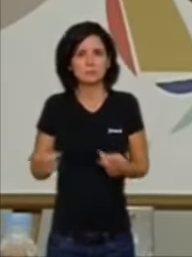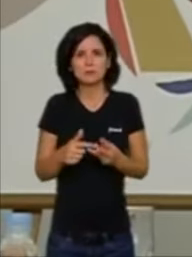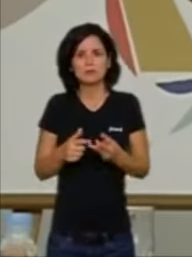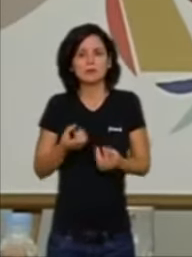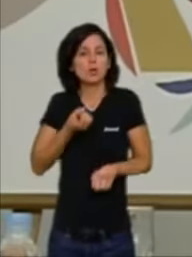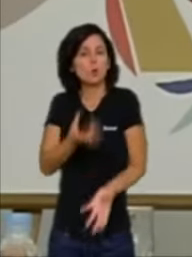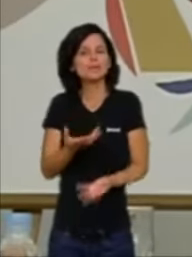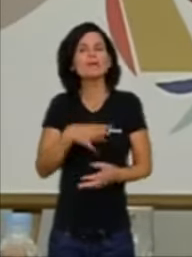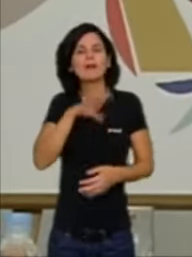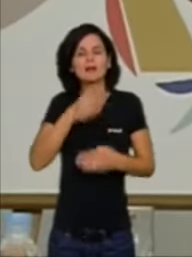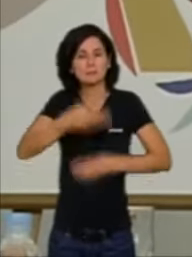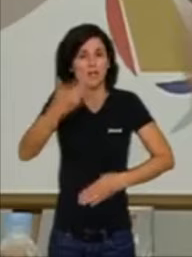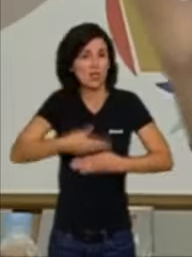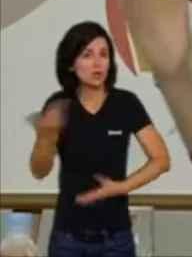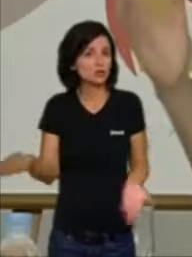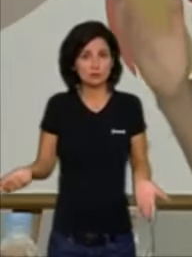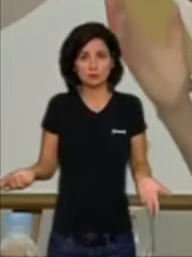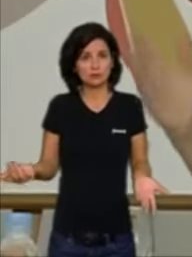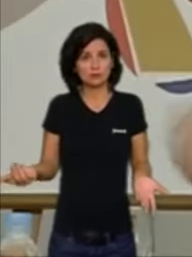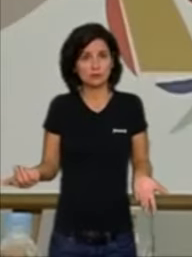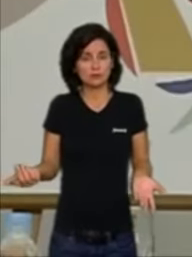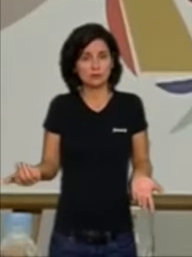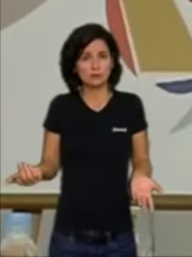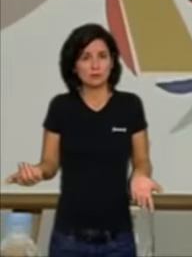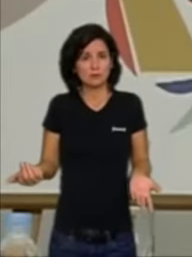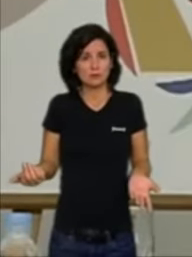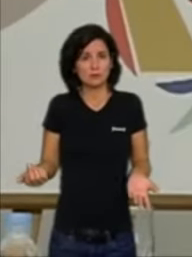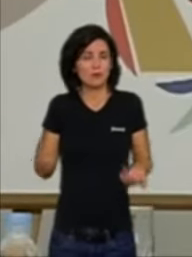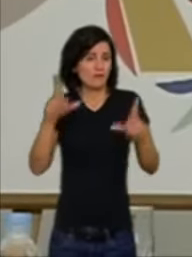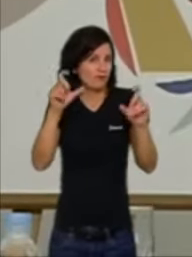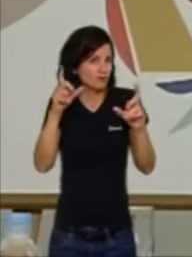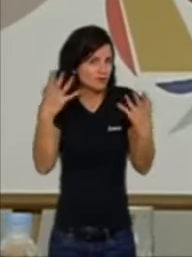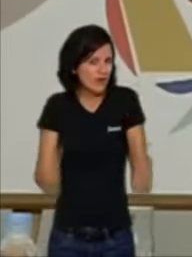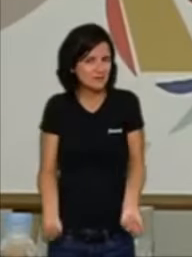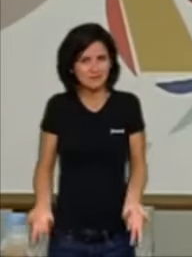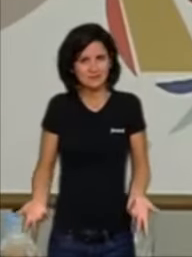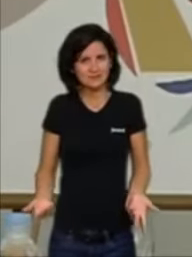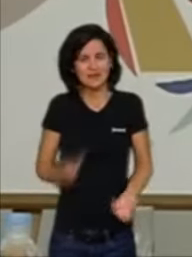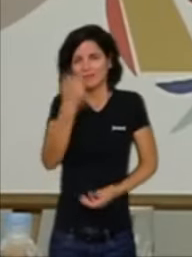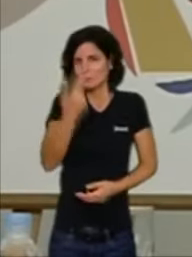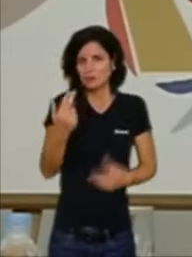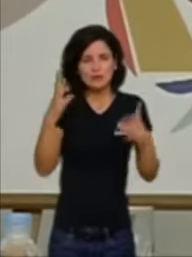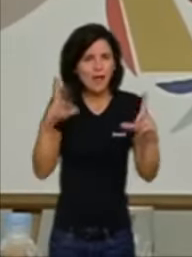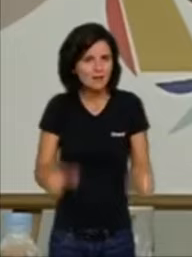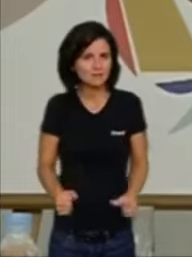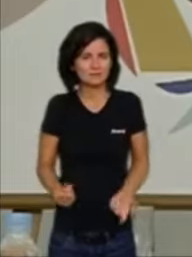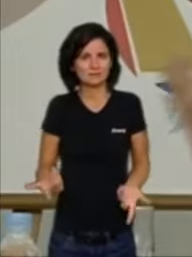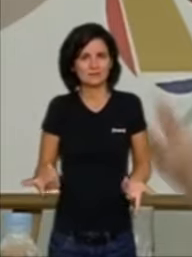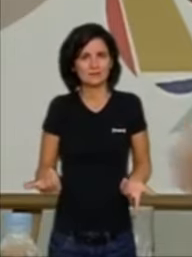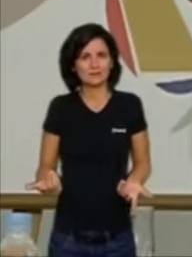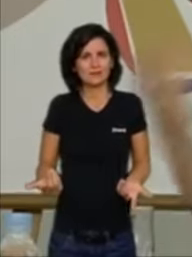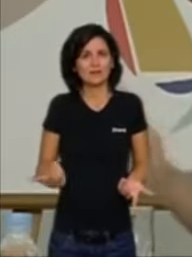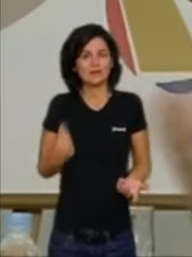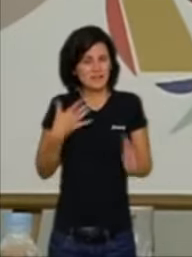periòdics. I vegem allà uns quadres que hem vist mil fotos. Això vol dir que els fotoperiodistes que fan fotos d'una